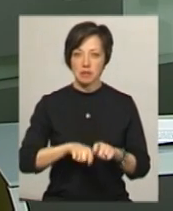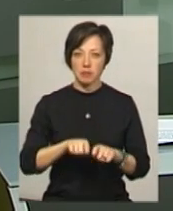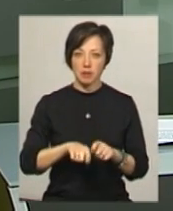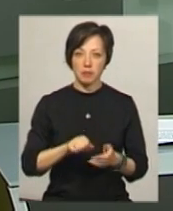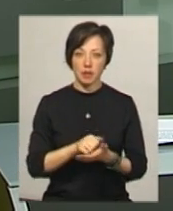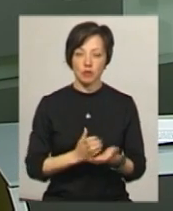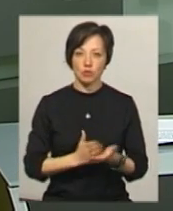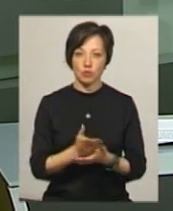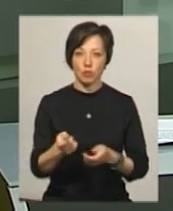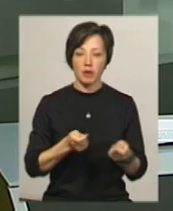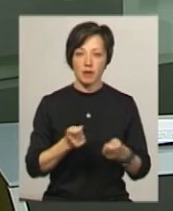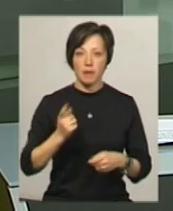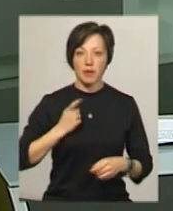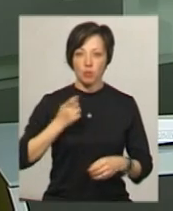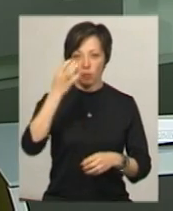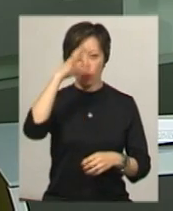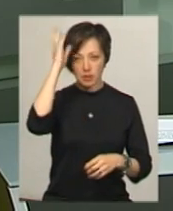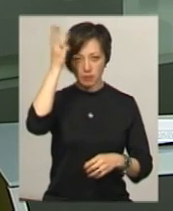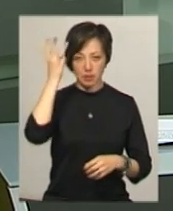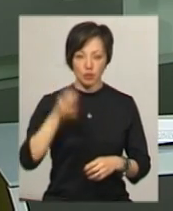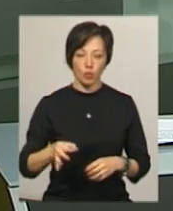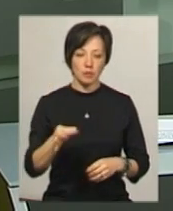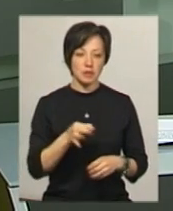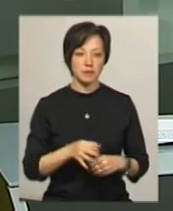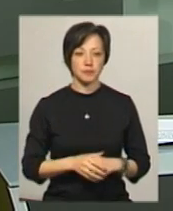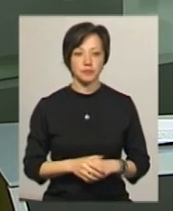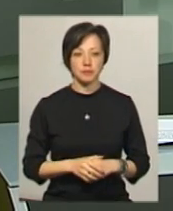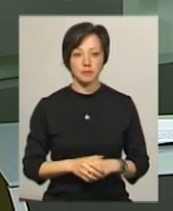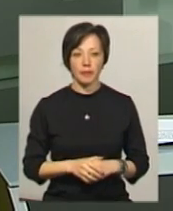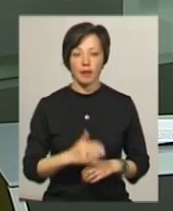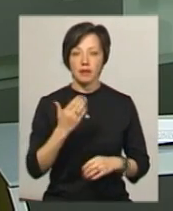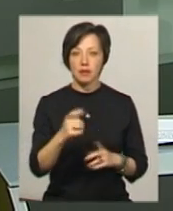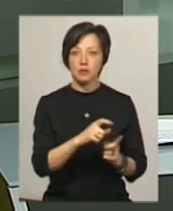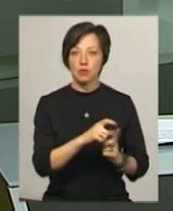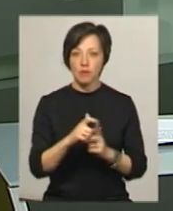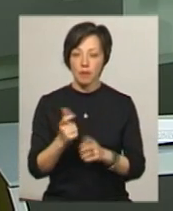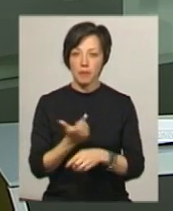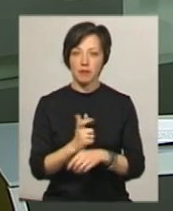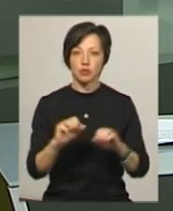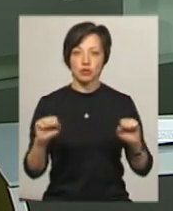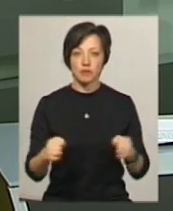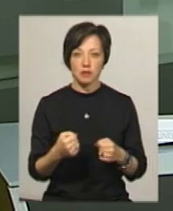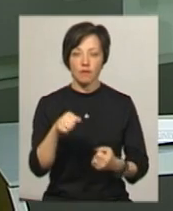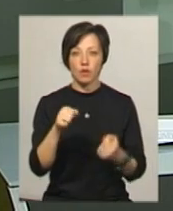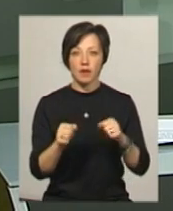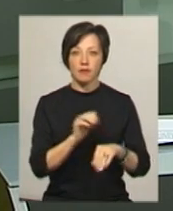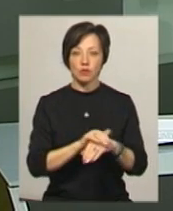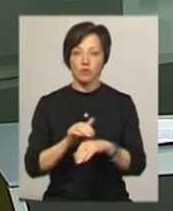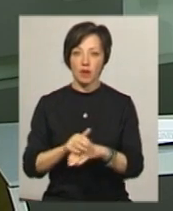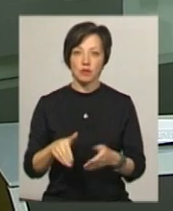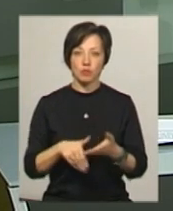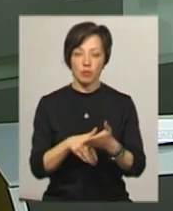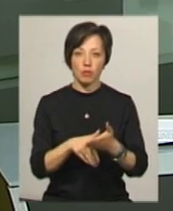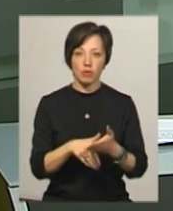прислужби управління патрульної поліції в Хмельницькій області Людмила Чернелевська За її словами, перевищення швидкості водіями фіксували за